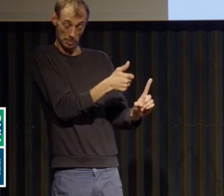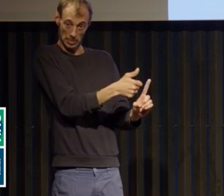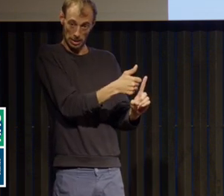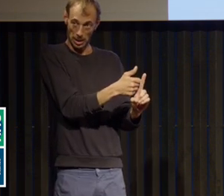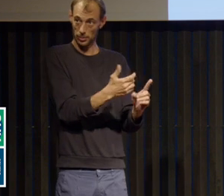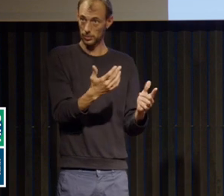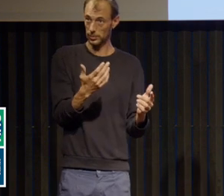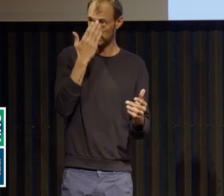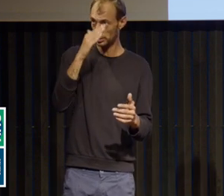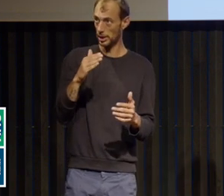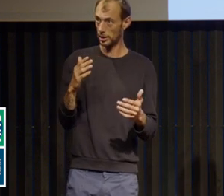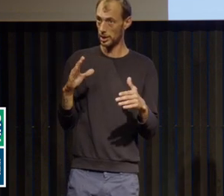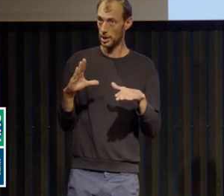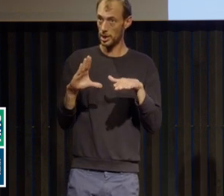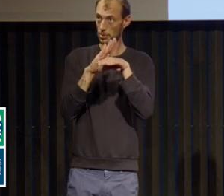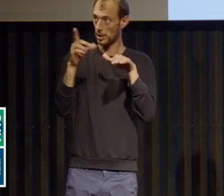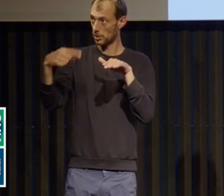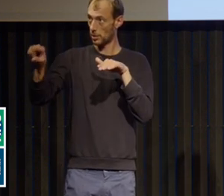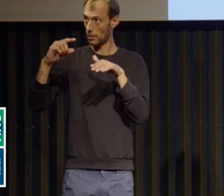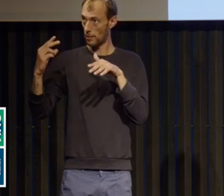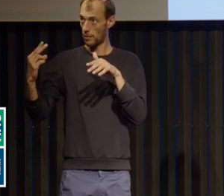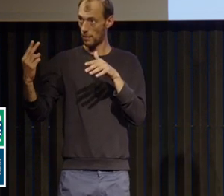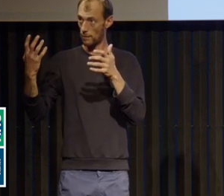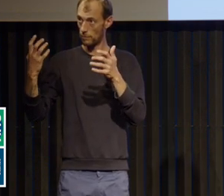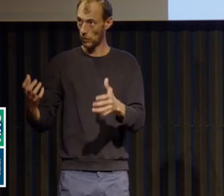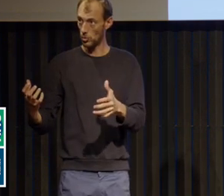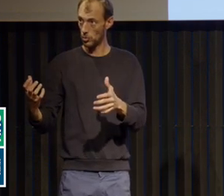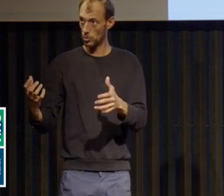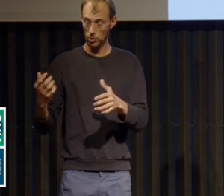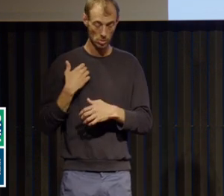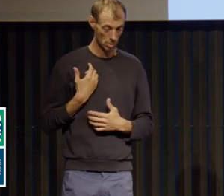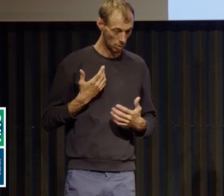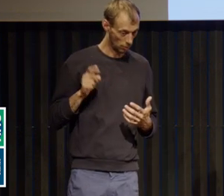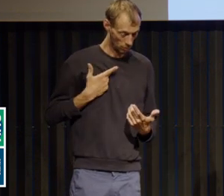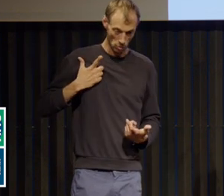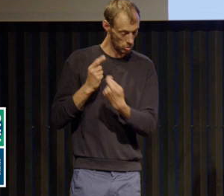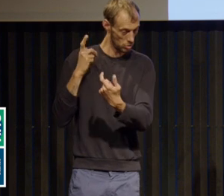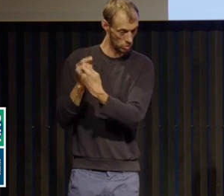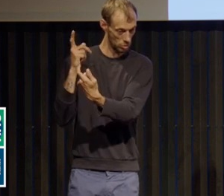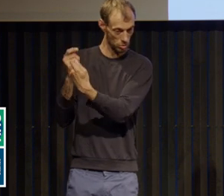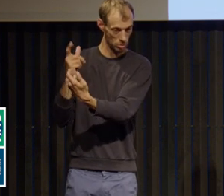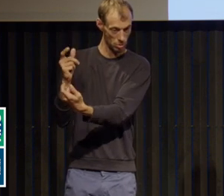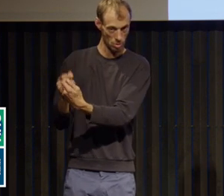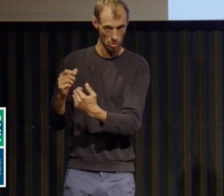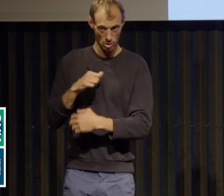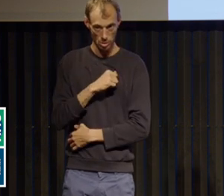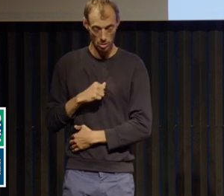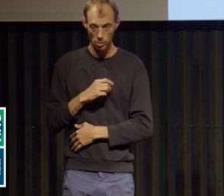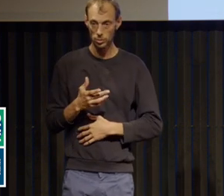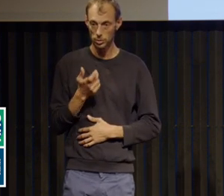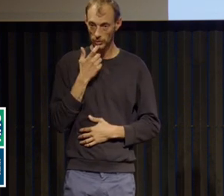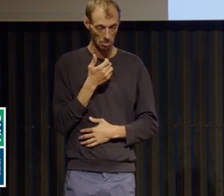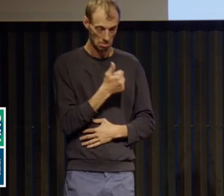que la jeune enfant puis adolescente pense que l'autre attend. Donc, elle n'écoute pas trop ses désirs